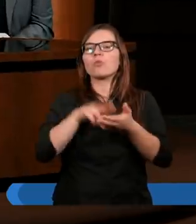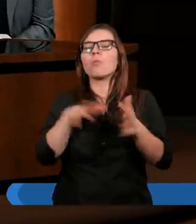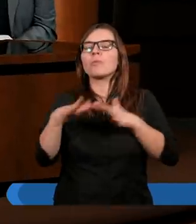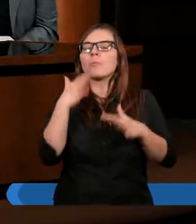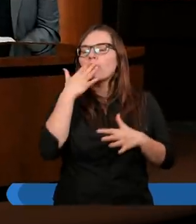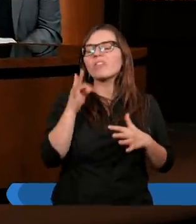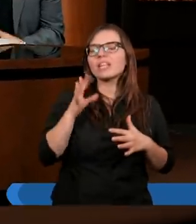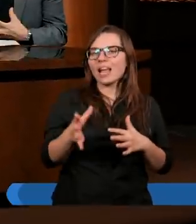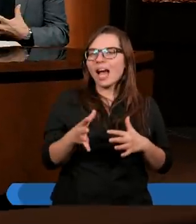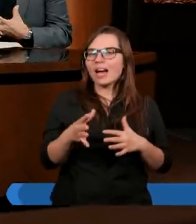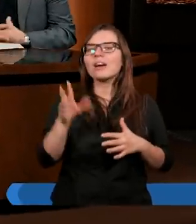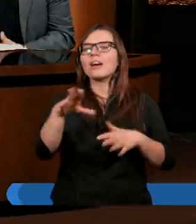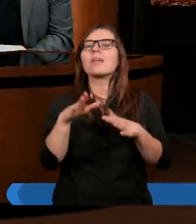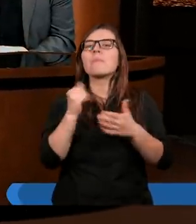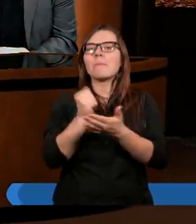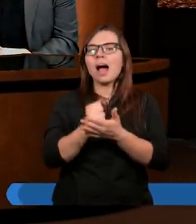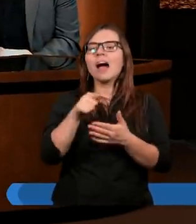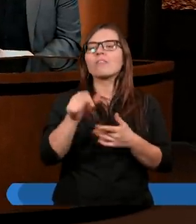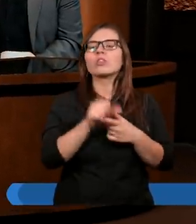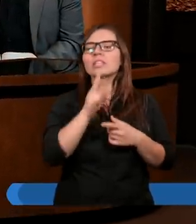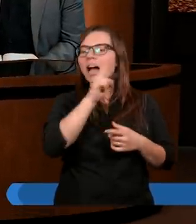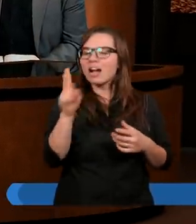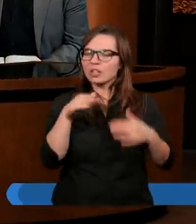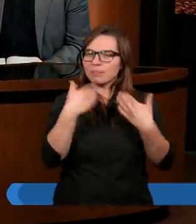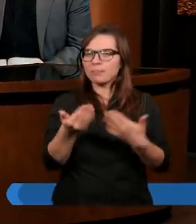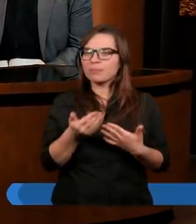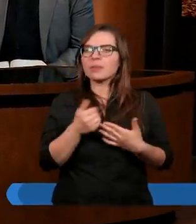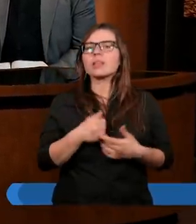mówi tak, że względem prawa on jest nieskazitelny.